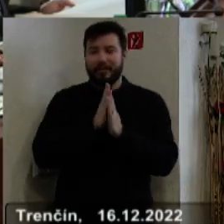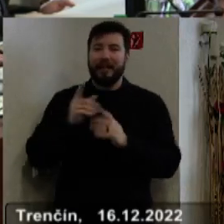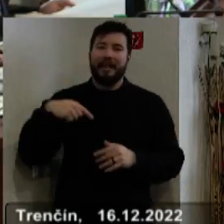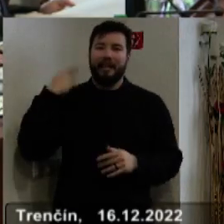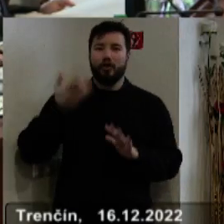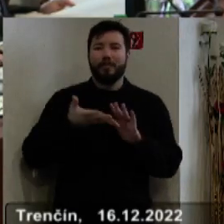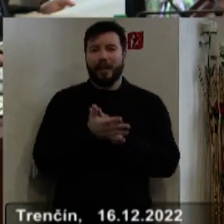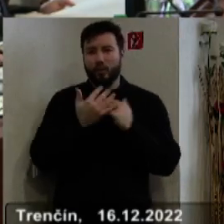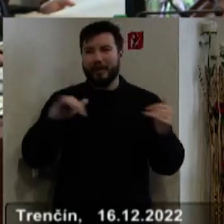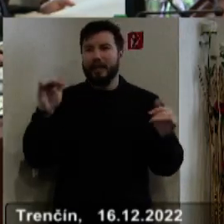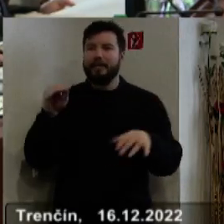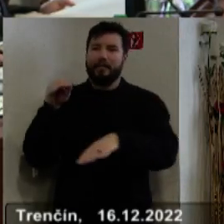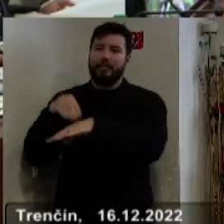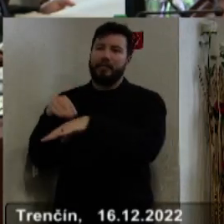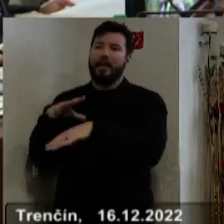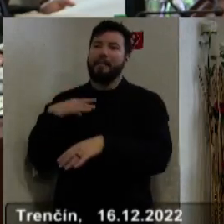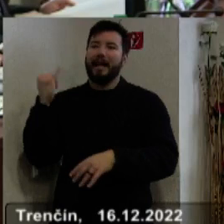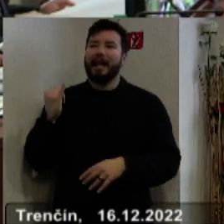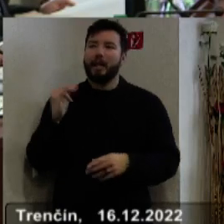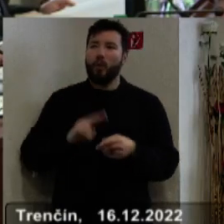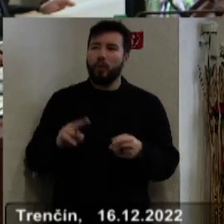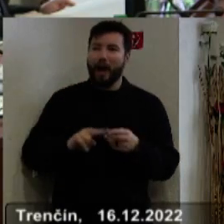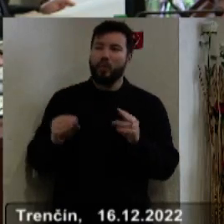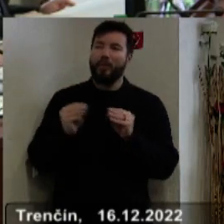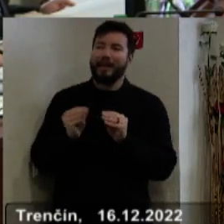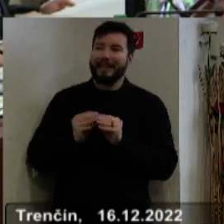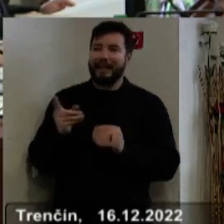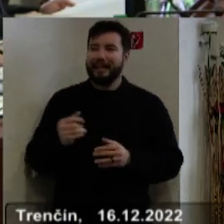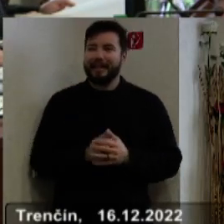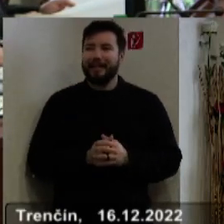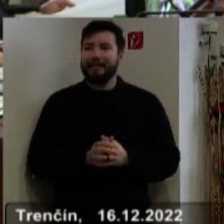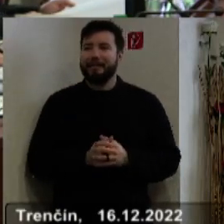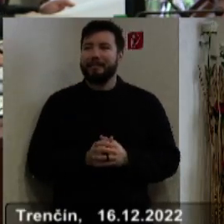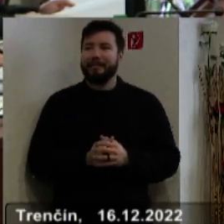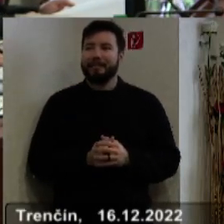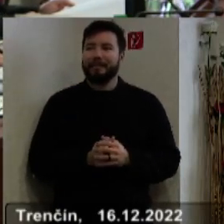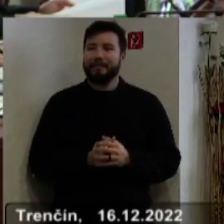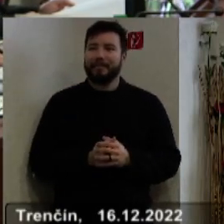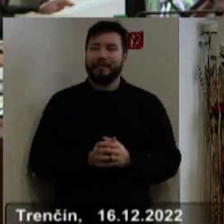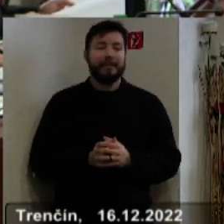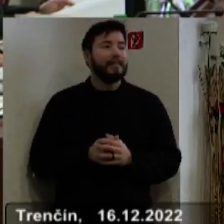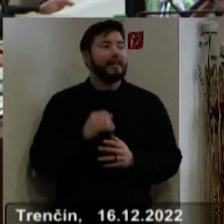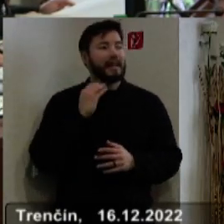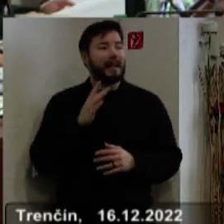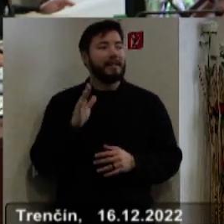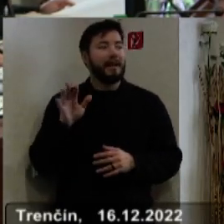zastupiteľstve treba povedať pánovi raditeľový úradu Brestenskému. Ak máte k niekomu takú bližšiu,